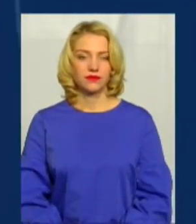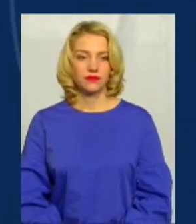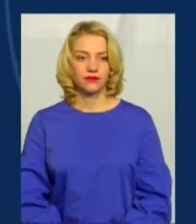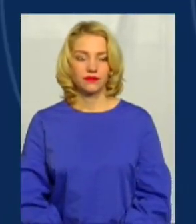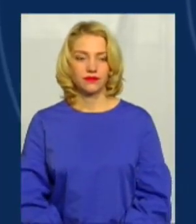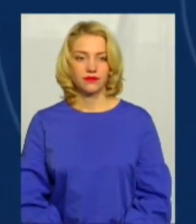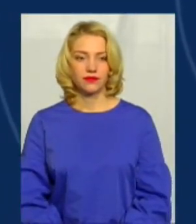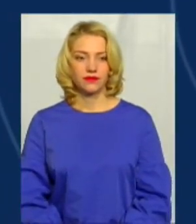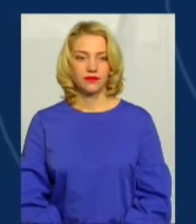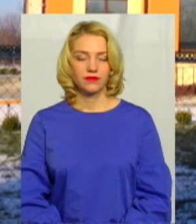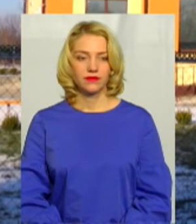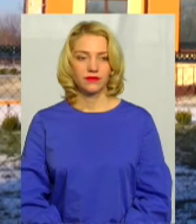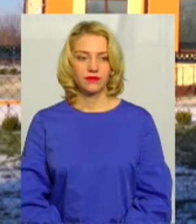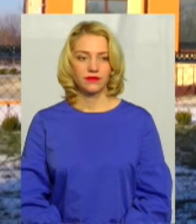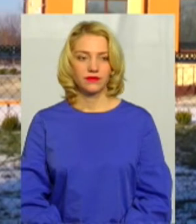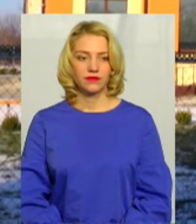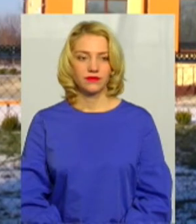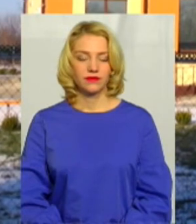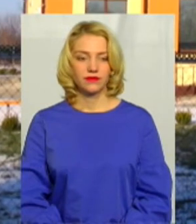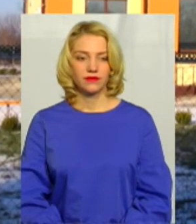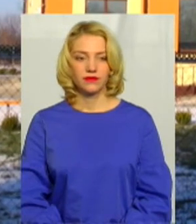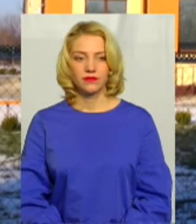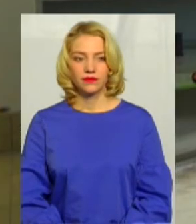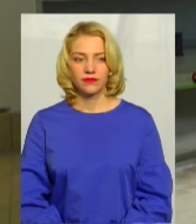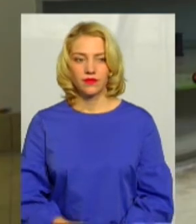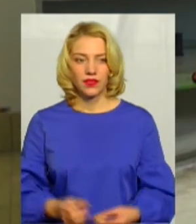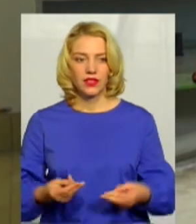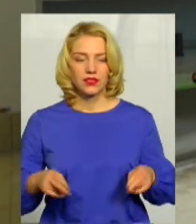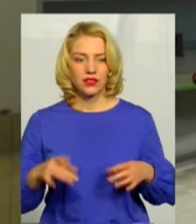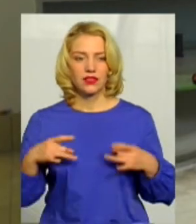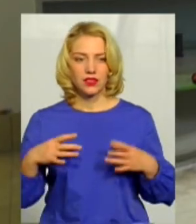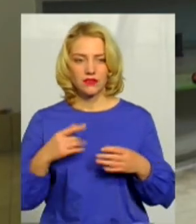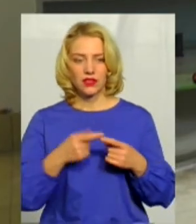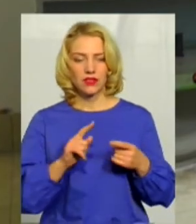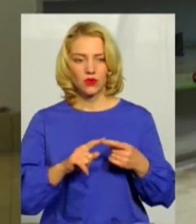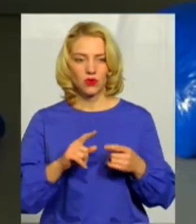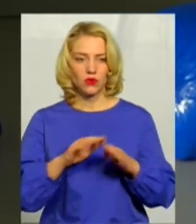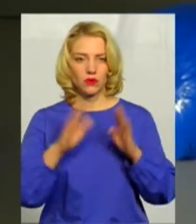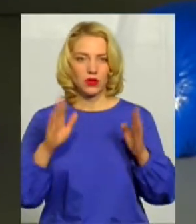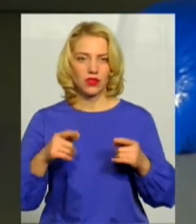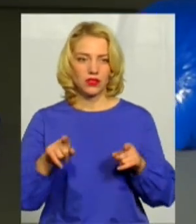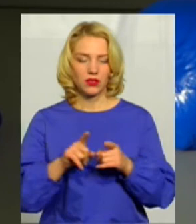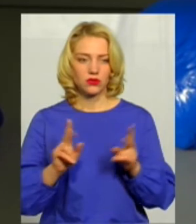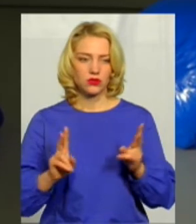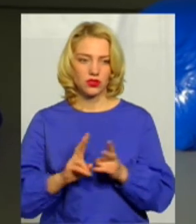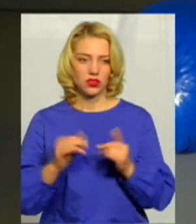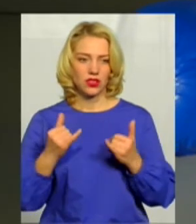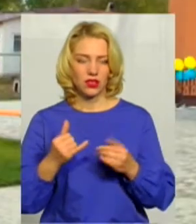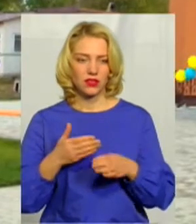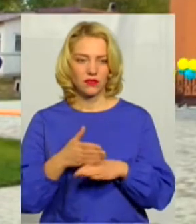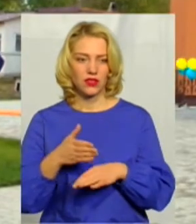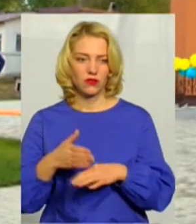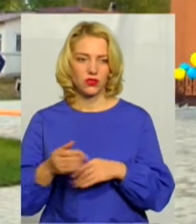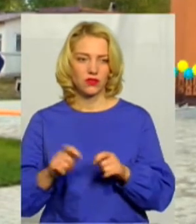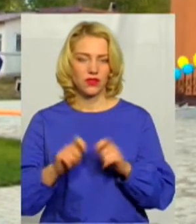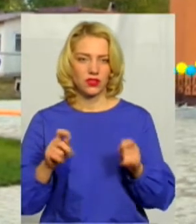Музика Замкнені двері та залишки свята у віконних проймах. Так зустрічає нині відвідувачів відкрита два